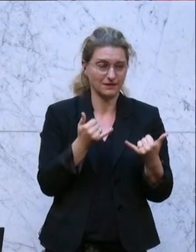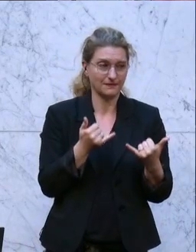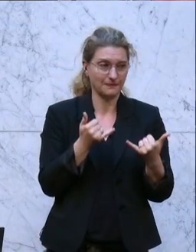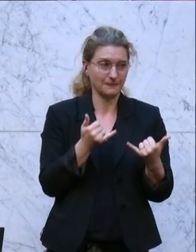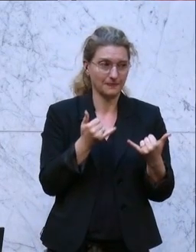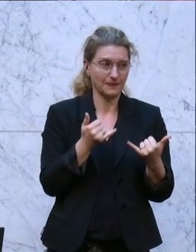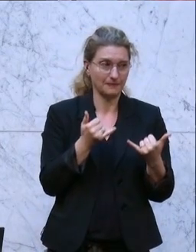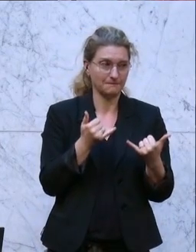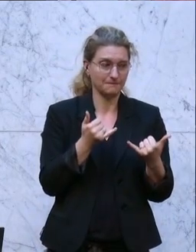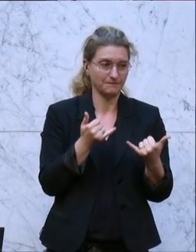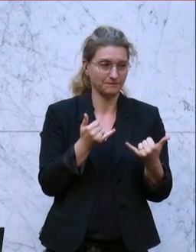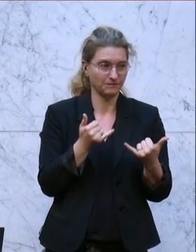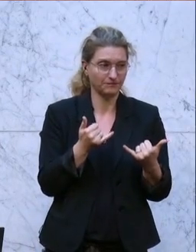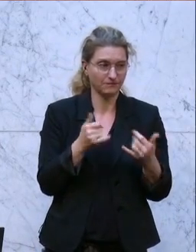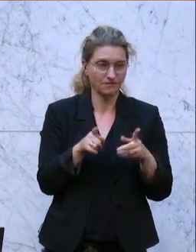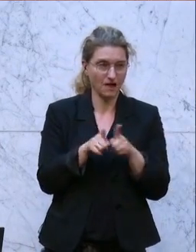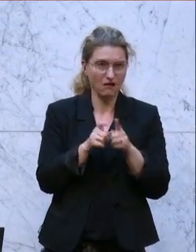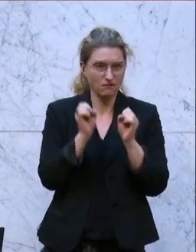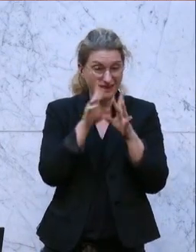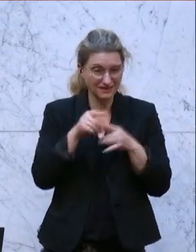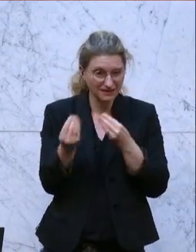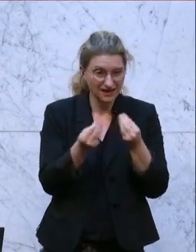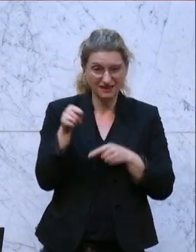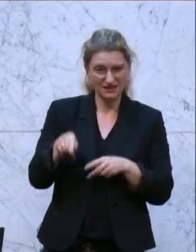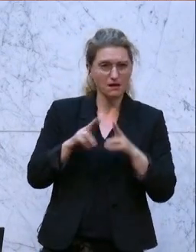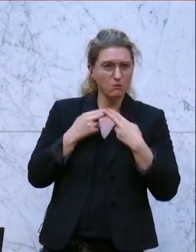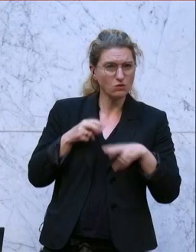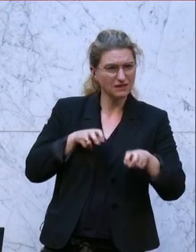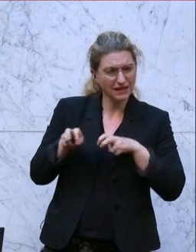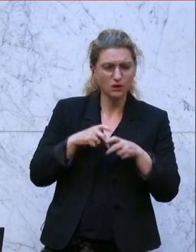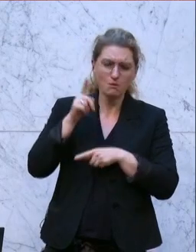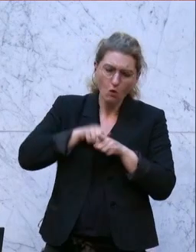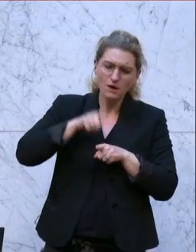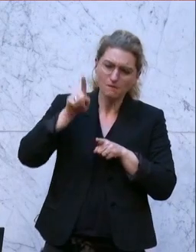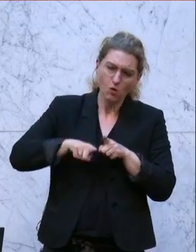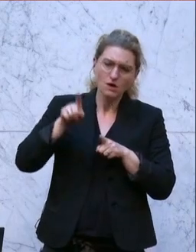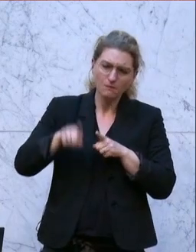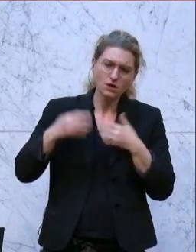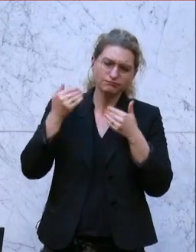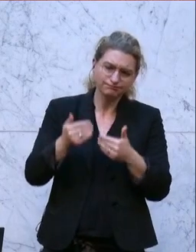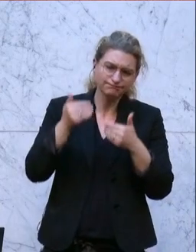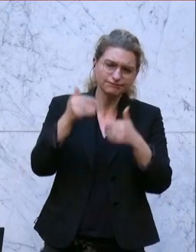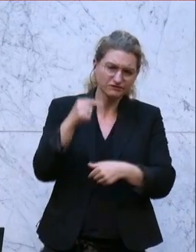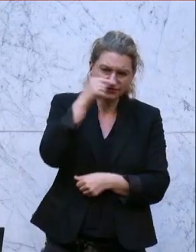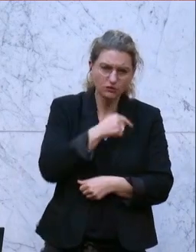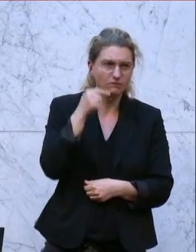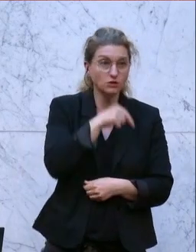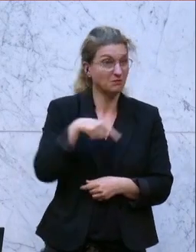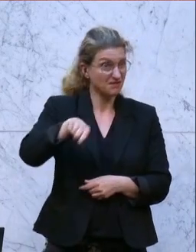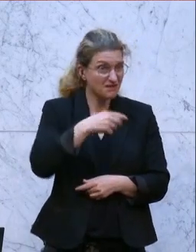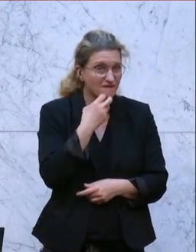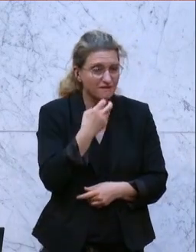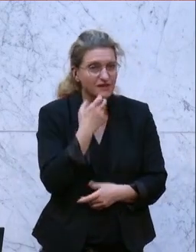wichtig bei den Sachen, die diese Bundesregierung Monat für Monat verabsäumt. Ihr wollt es ganz einfach haben,